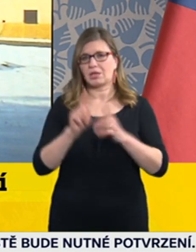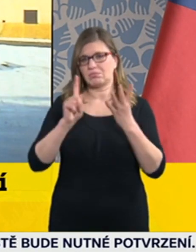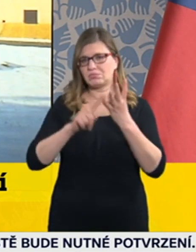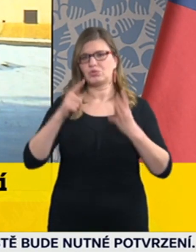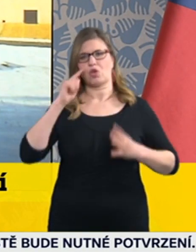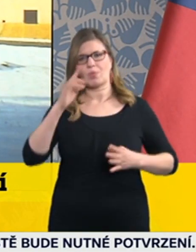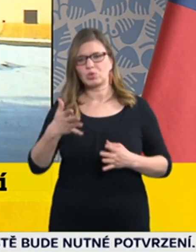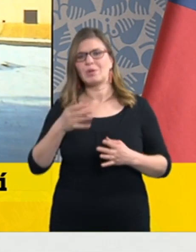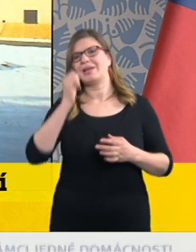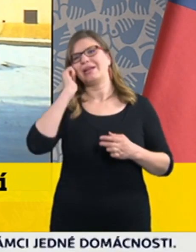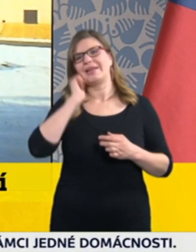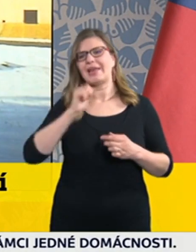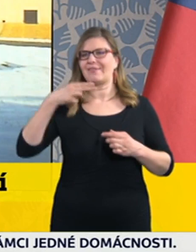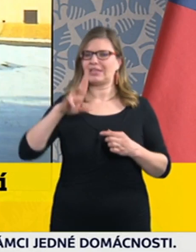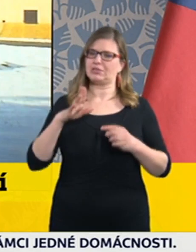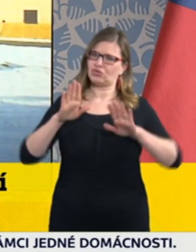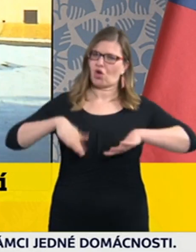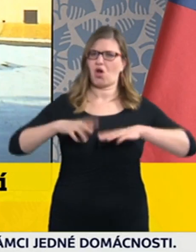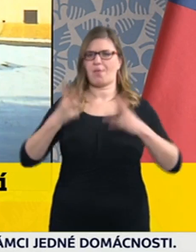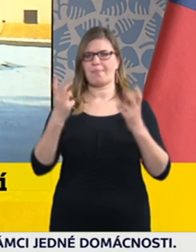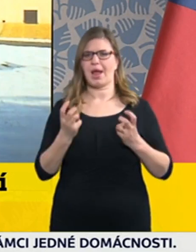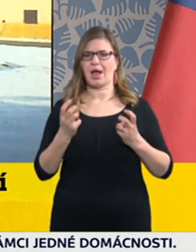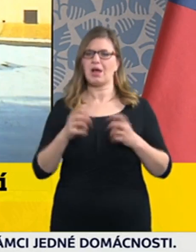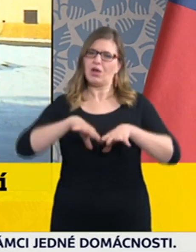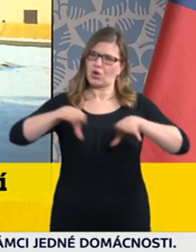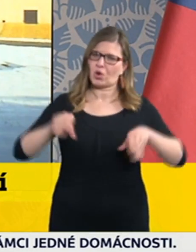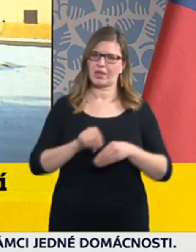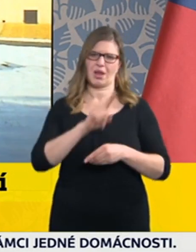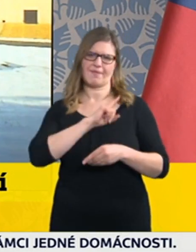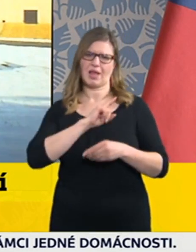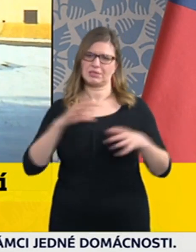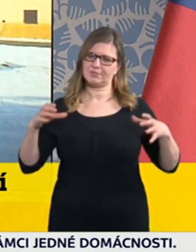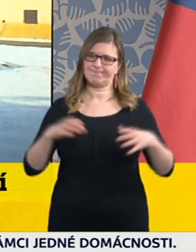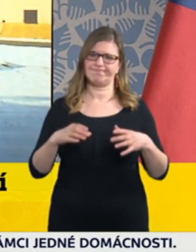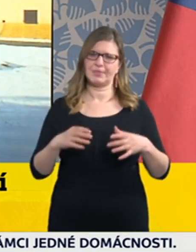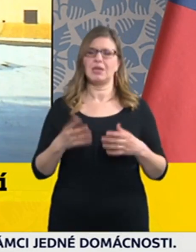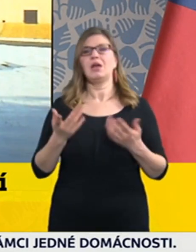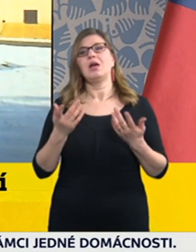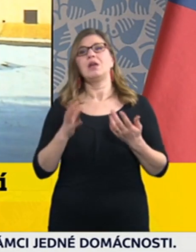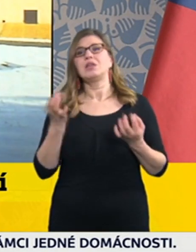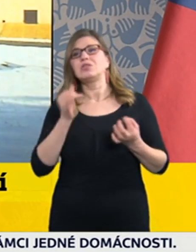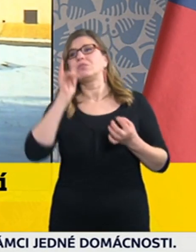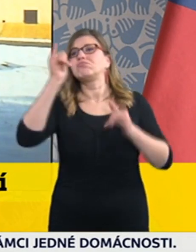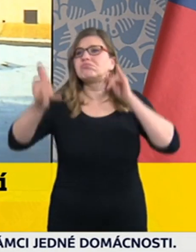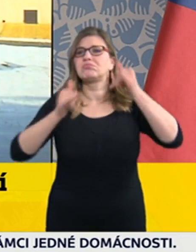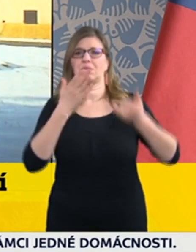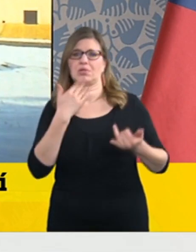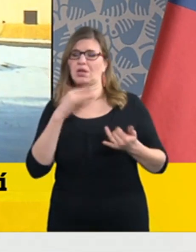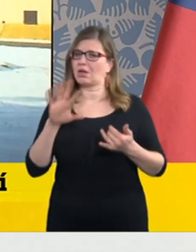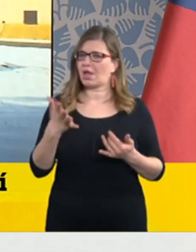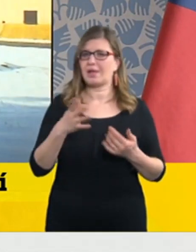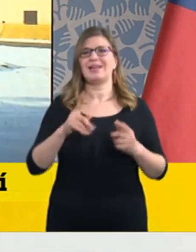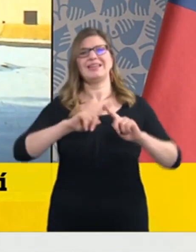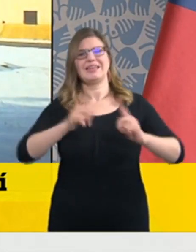zdržovali v místě bydliště pouze ze členy vlastní domácnosti a aby při styku s jinými osobami používali